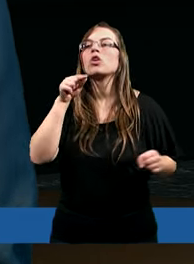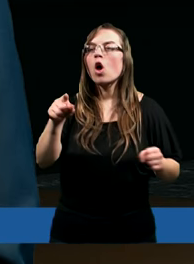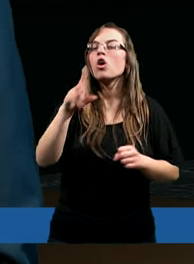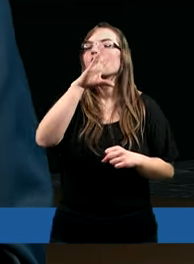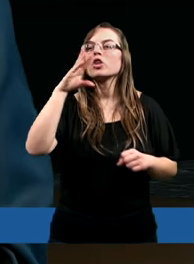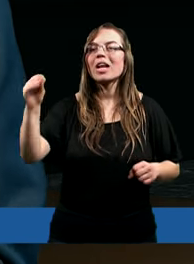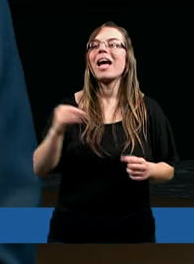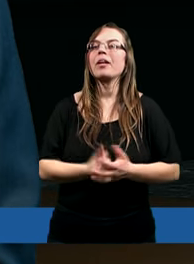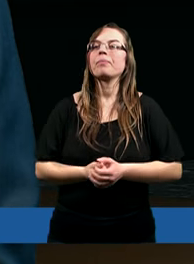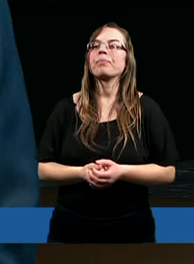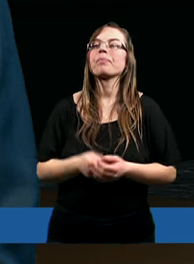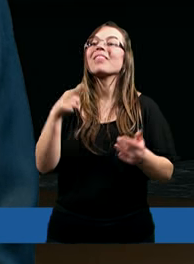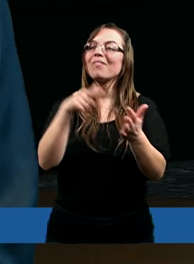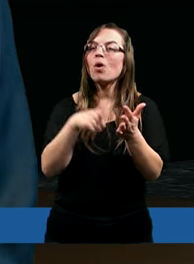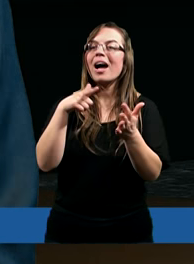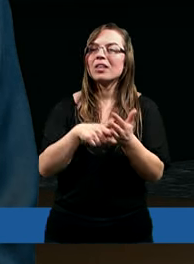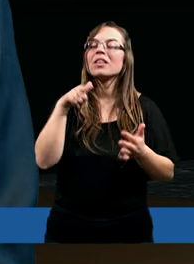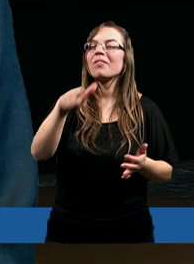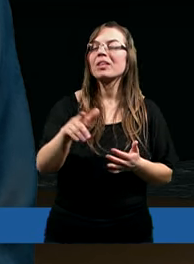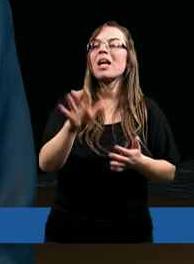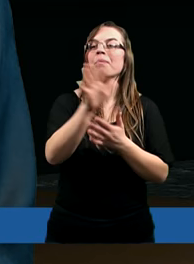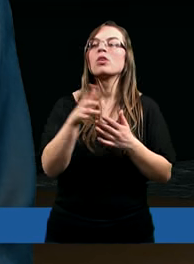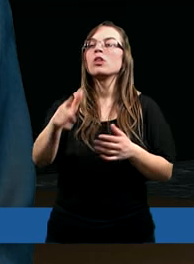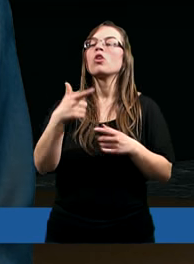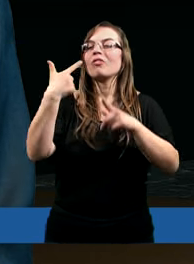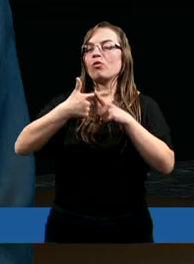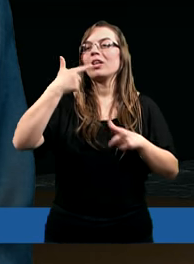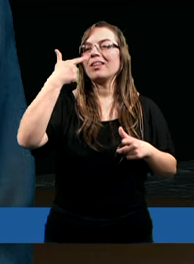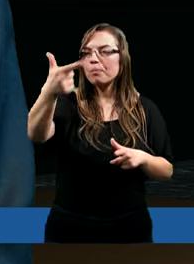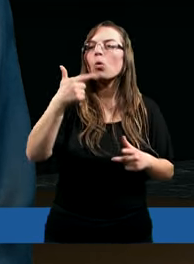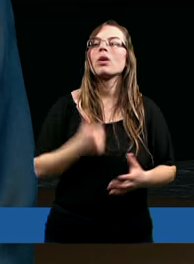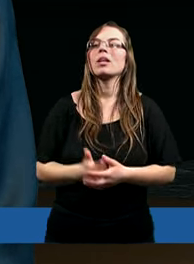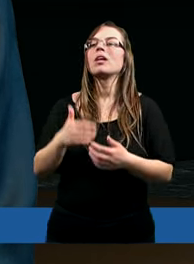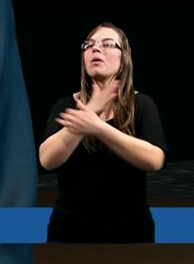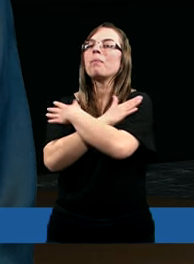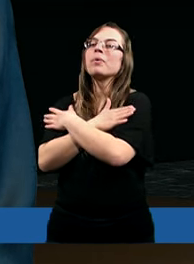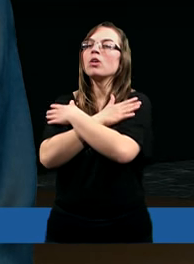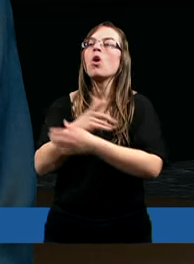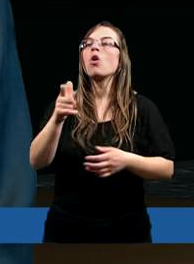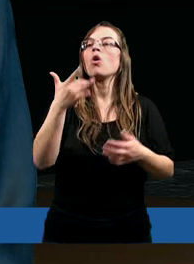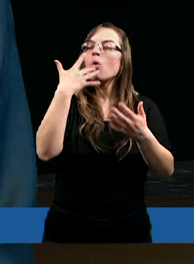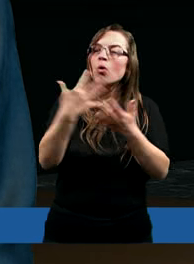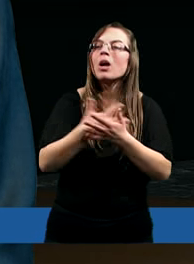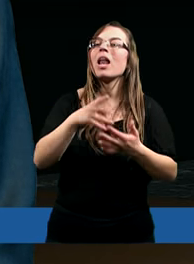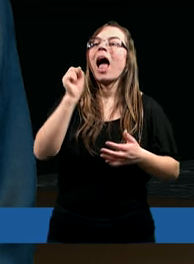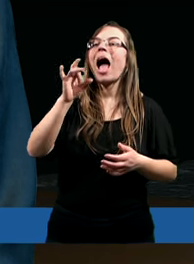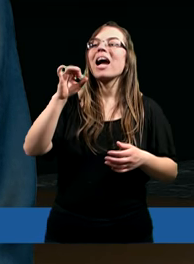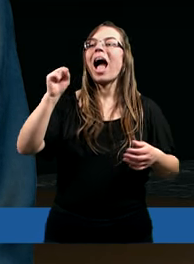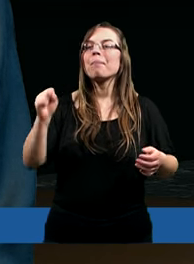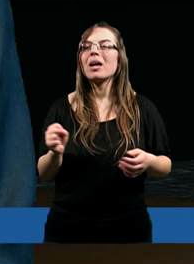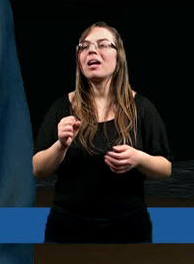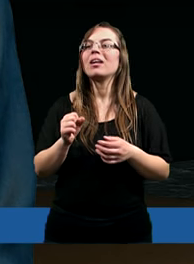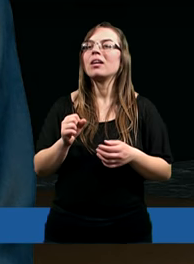jest to, że właśnie w tym tekście XXII nie użyte jest słowo agape,